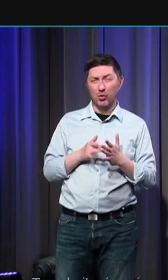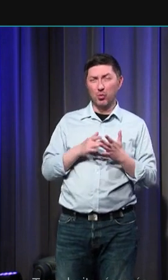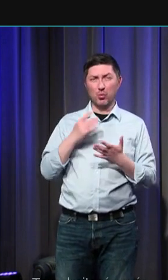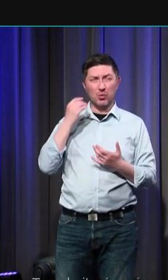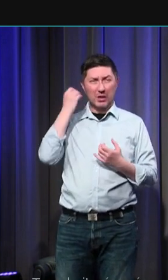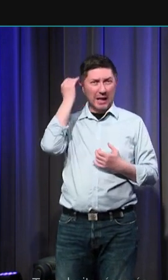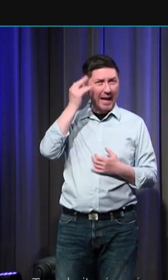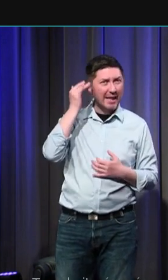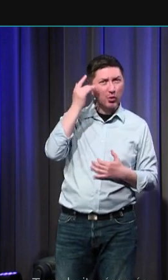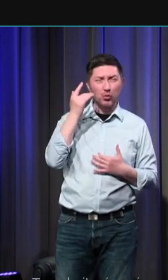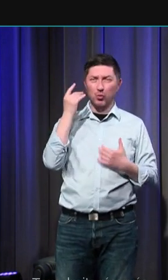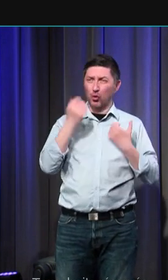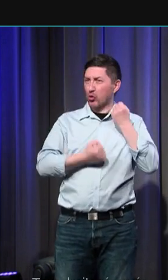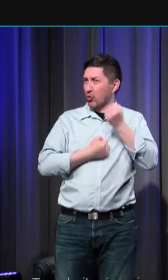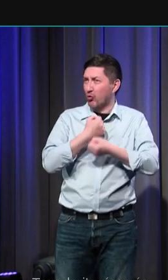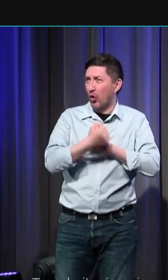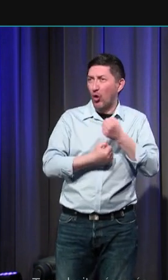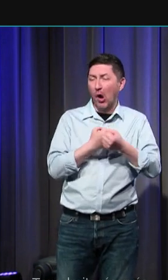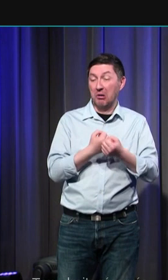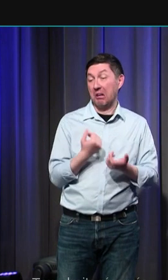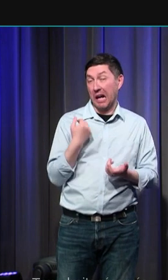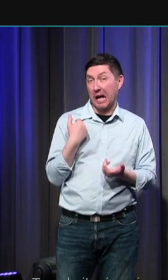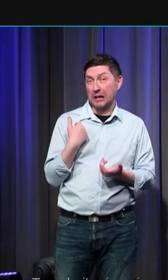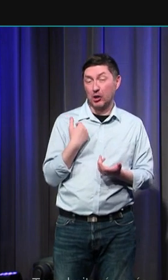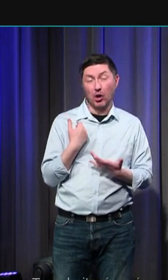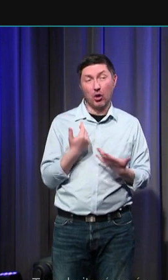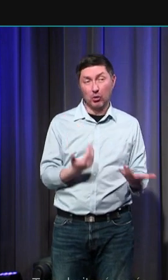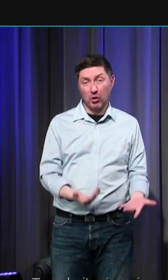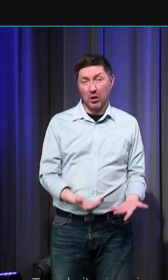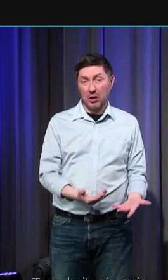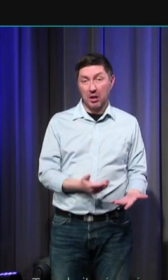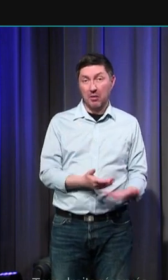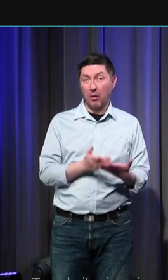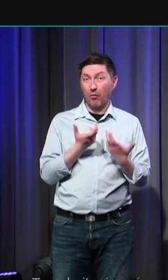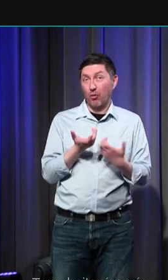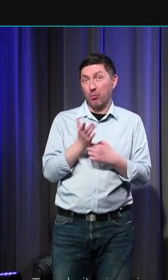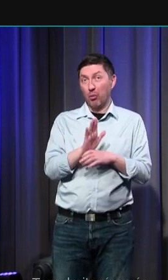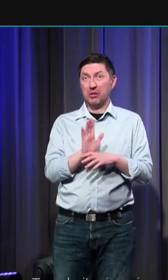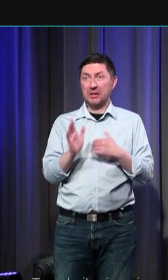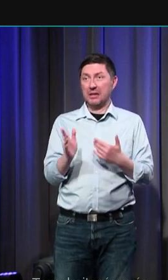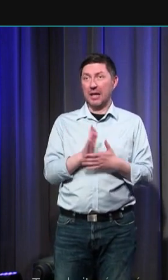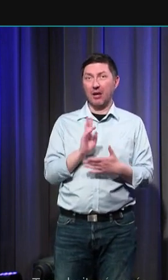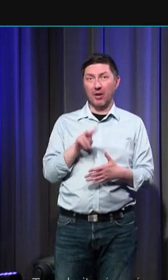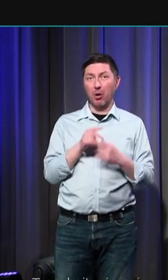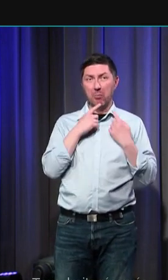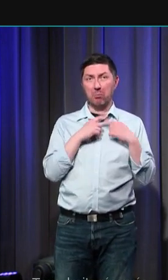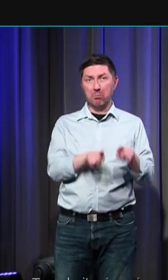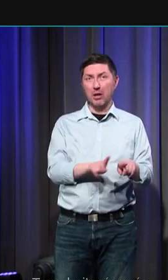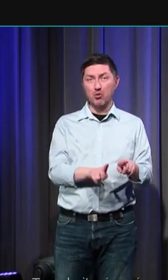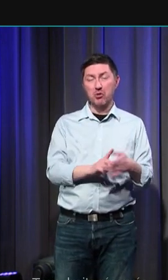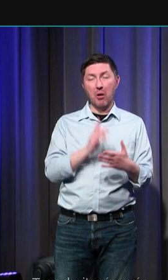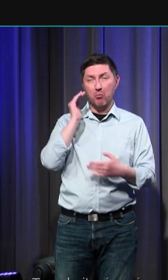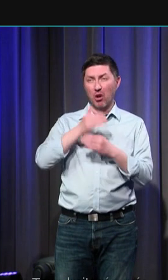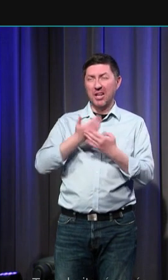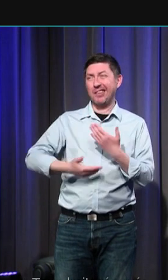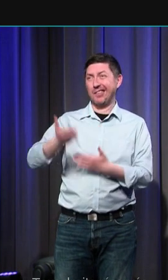contemporaines je trouve intéressant de vous montrer que cette souffrance de l'injustice elle s'exprimait aussi au Moyen